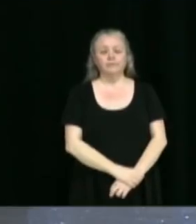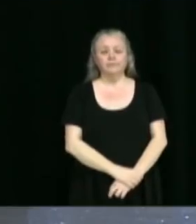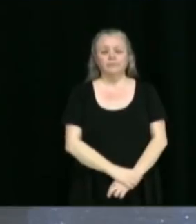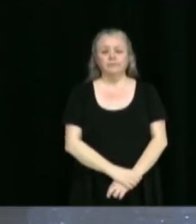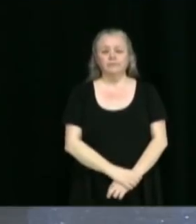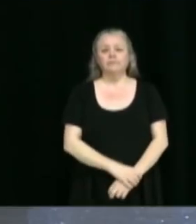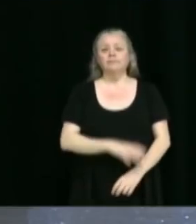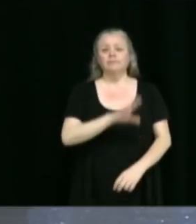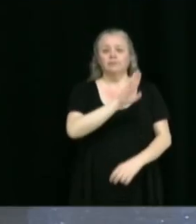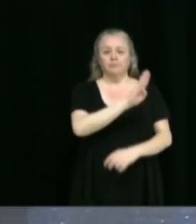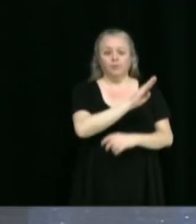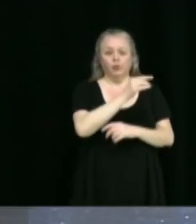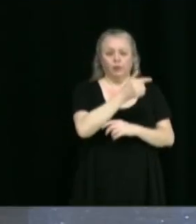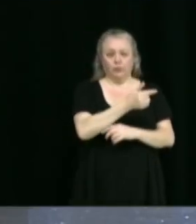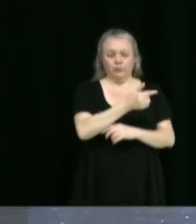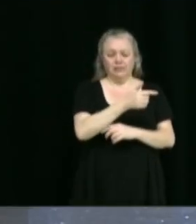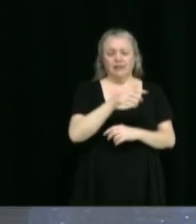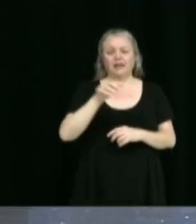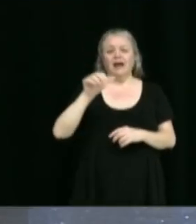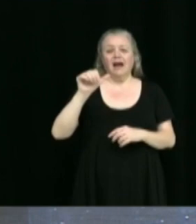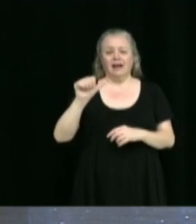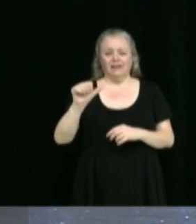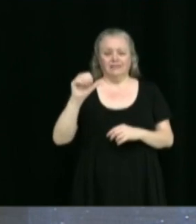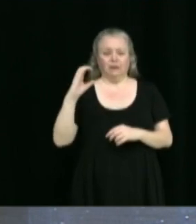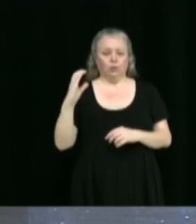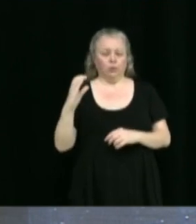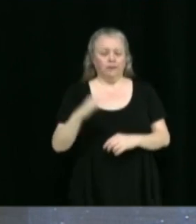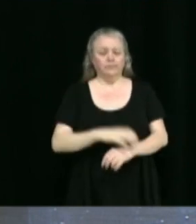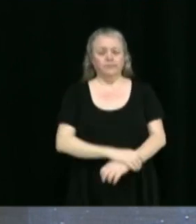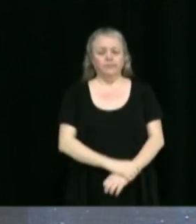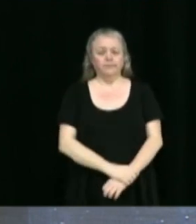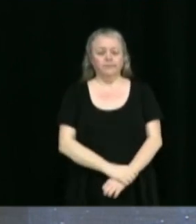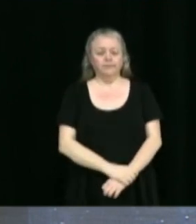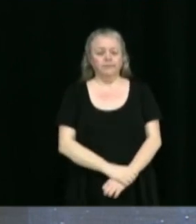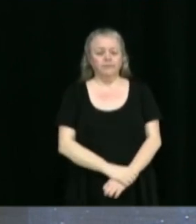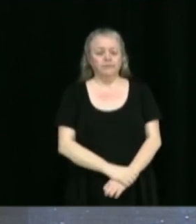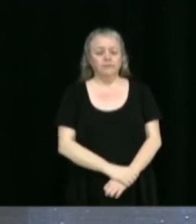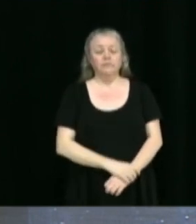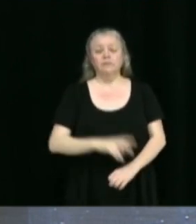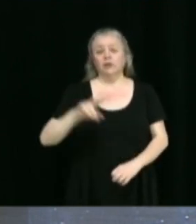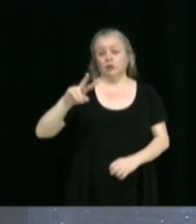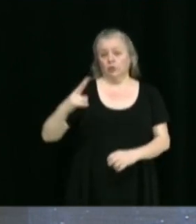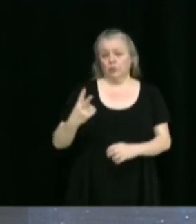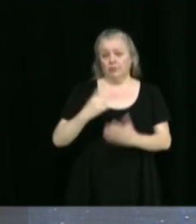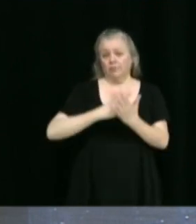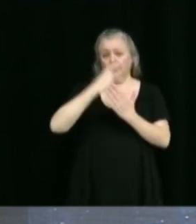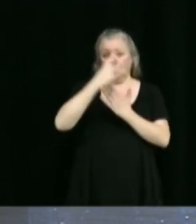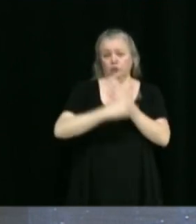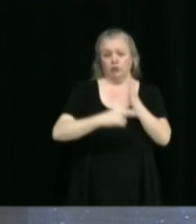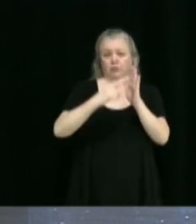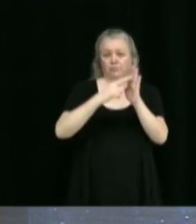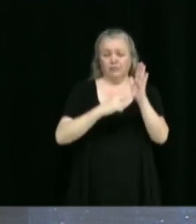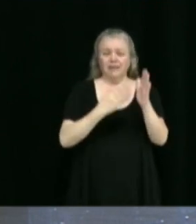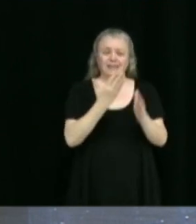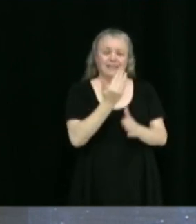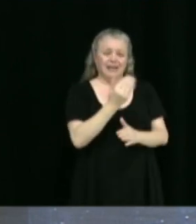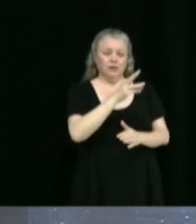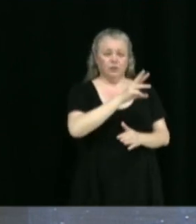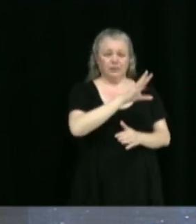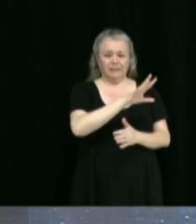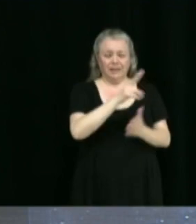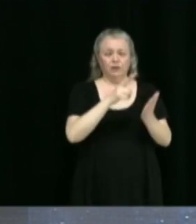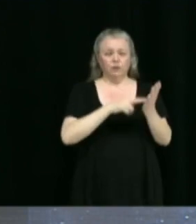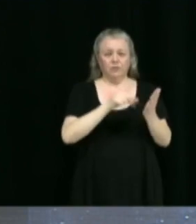Benoît Gauthier Alexandre Côté Adoption du second projet de règlement 1565-2024